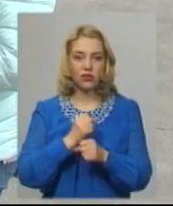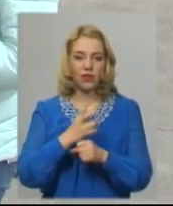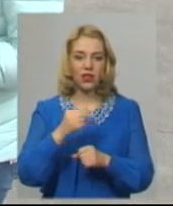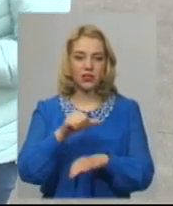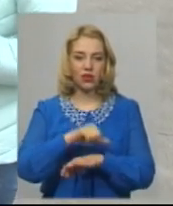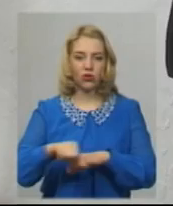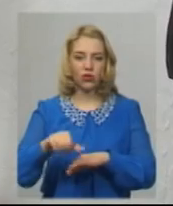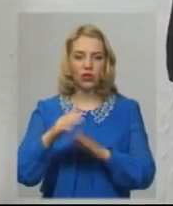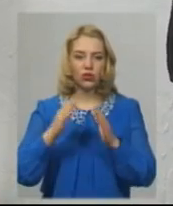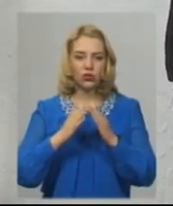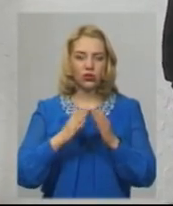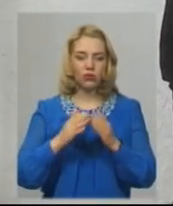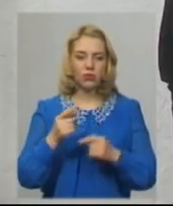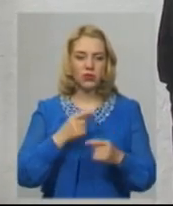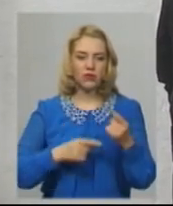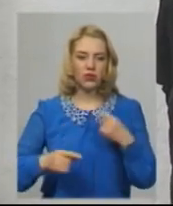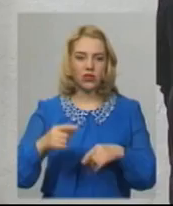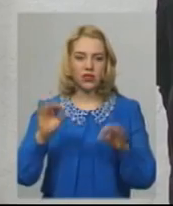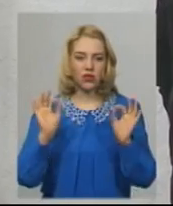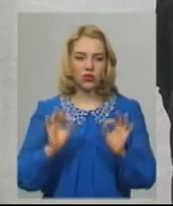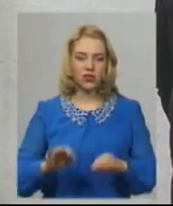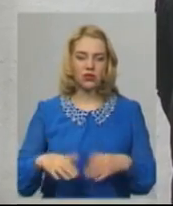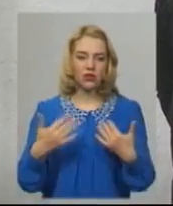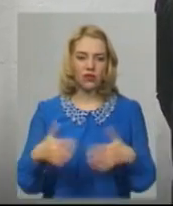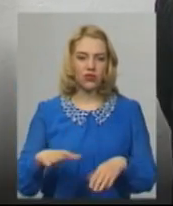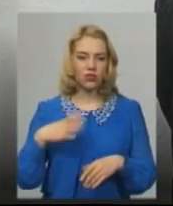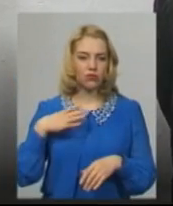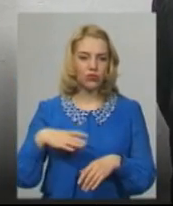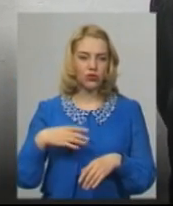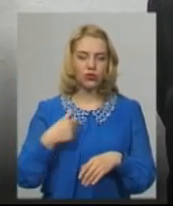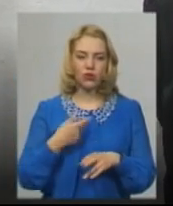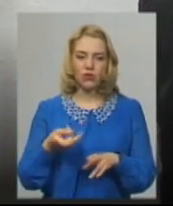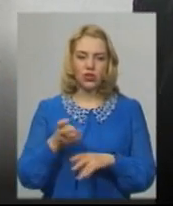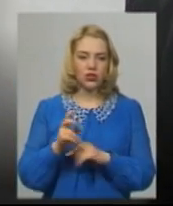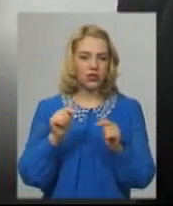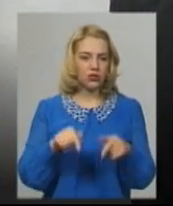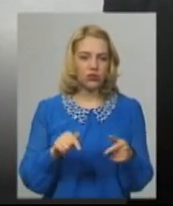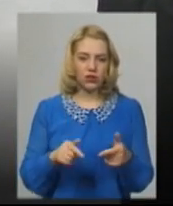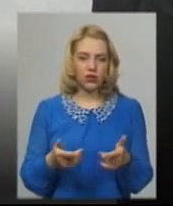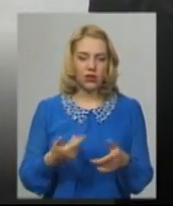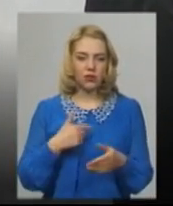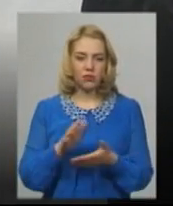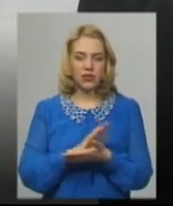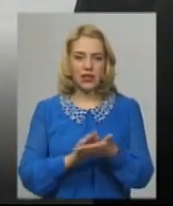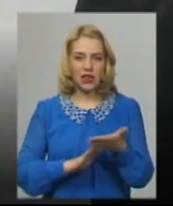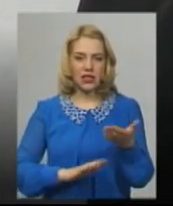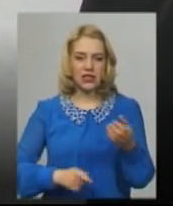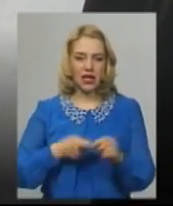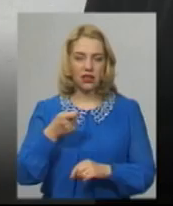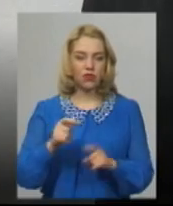Додому повернулася в сини. Усю дзині школи вже прийшла навіть на біржу труда писати заяву, тому що